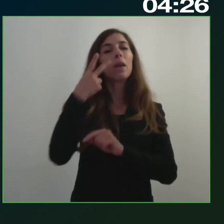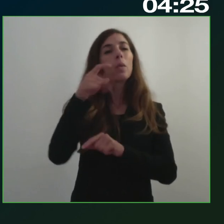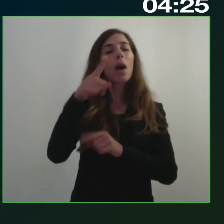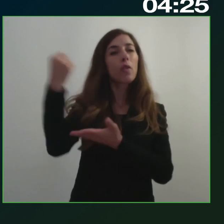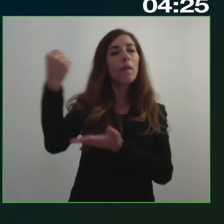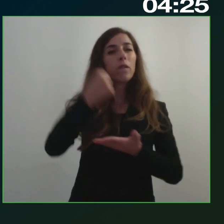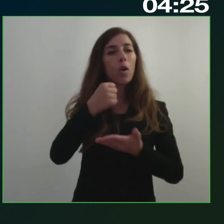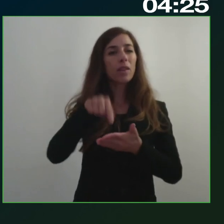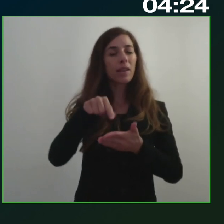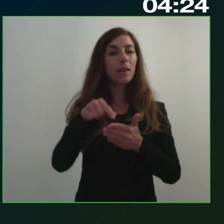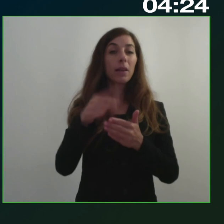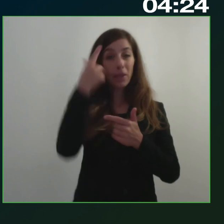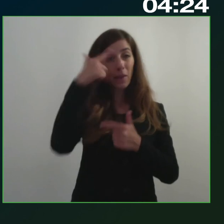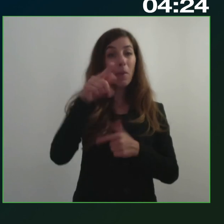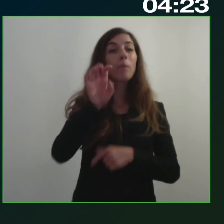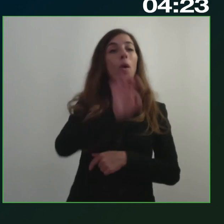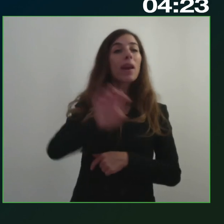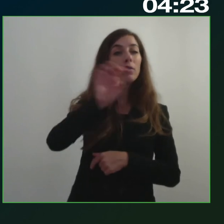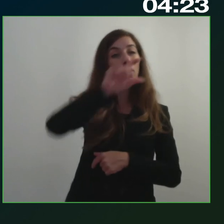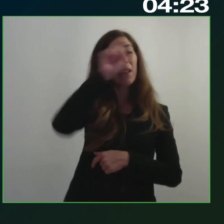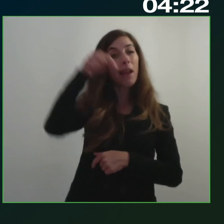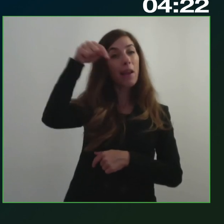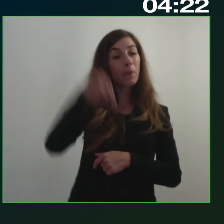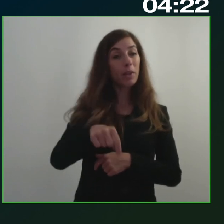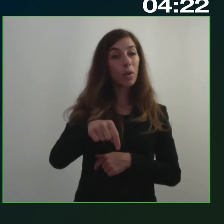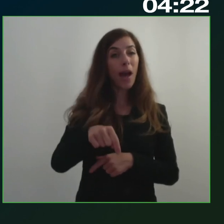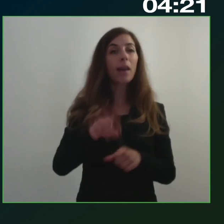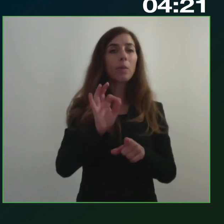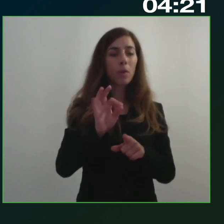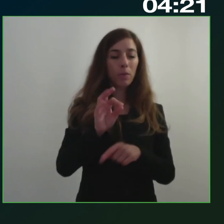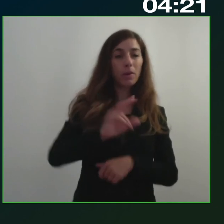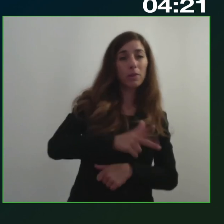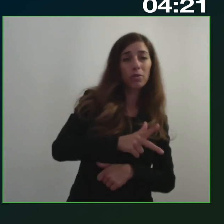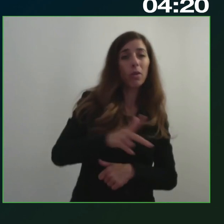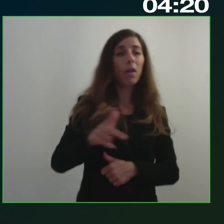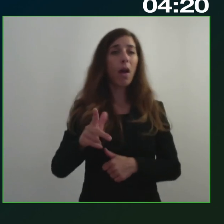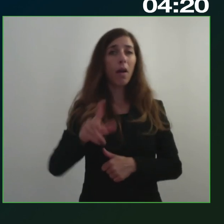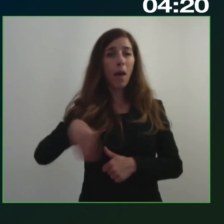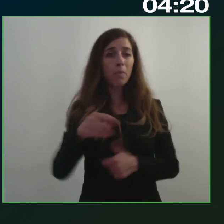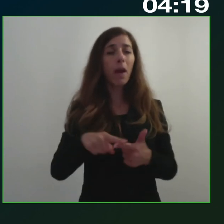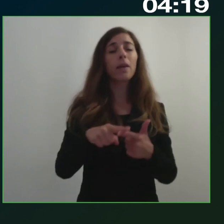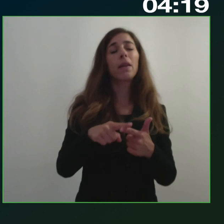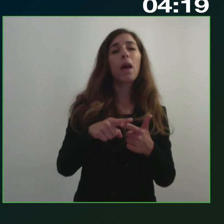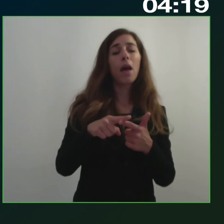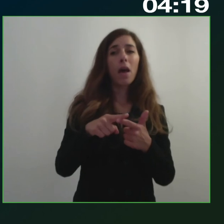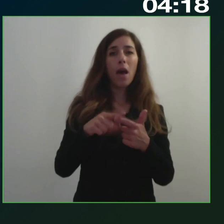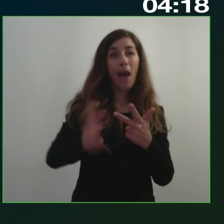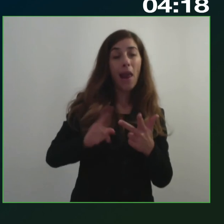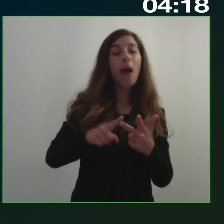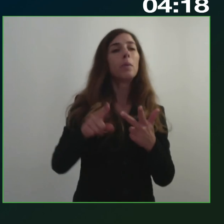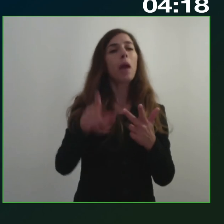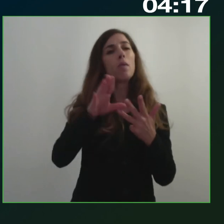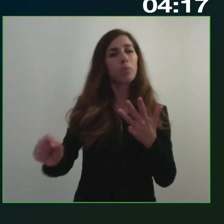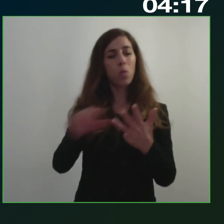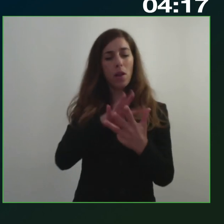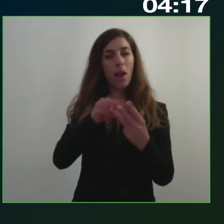sappiamo che le regioni dell'Italia meridionale la Sicilia Campania Calabria e Puglia in particolare continueranno ad essere